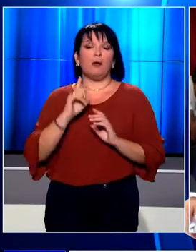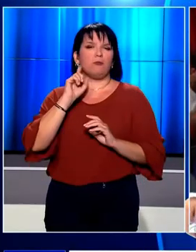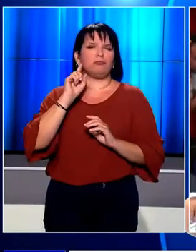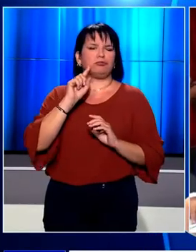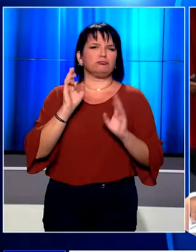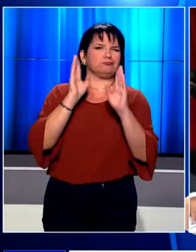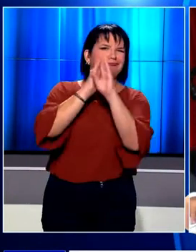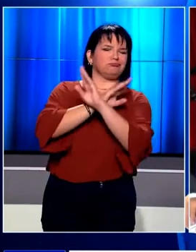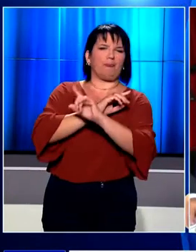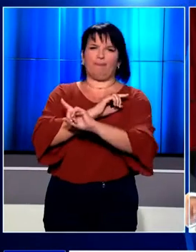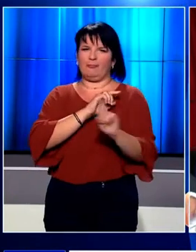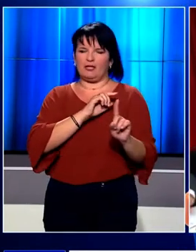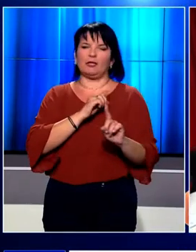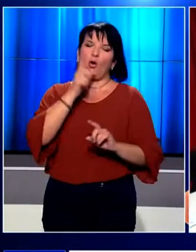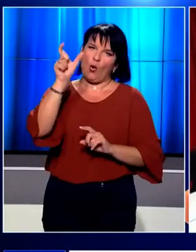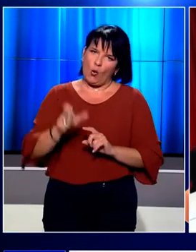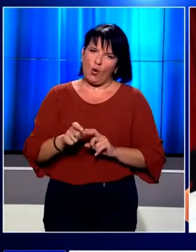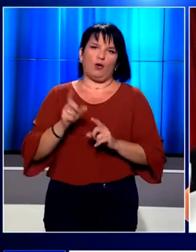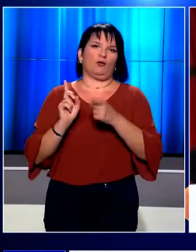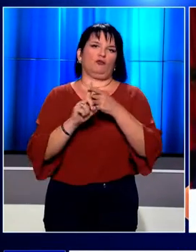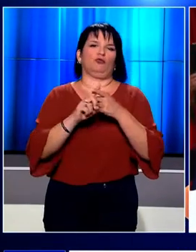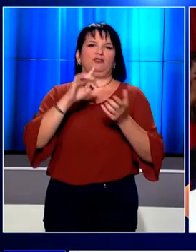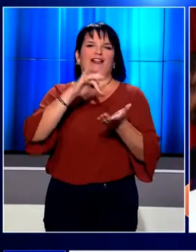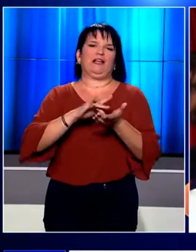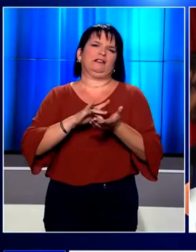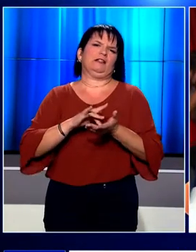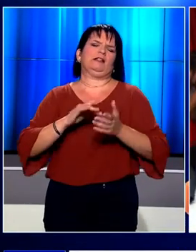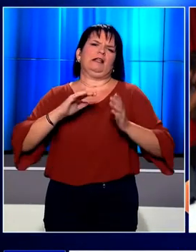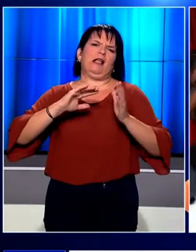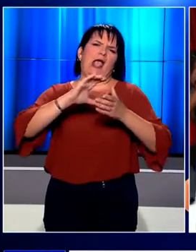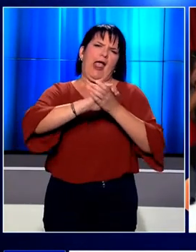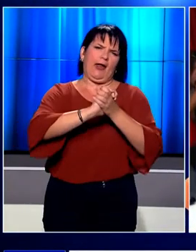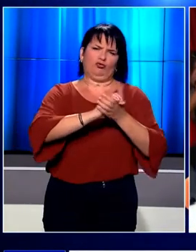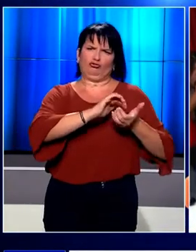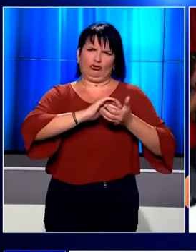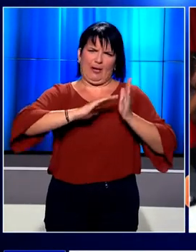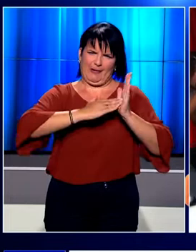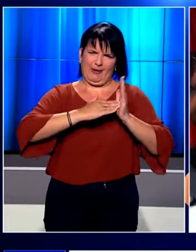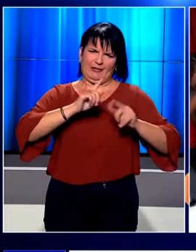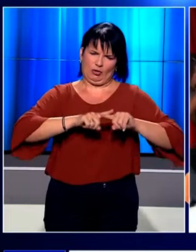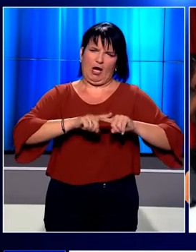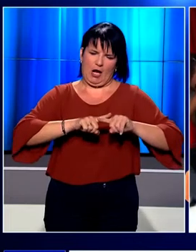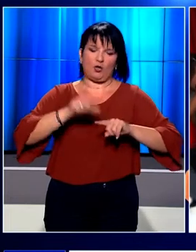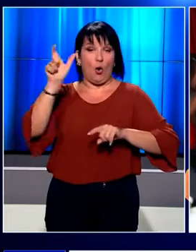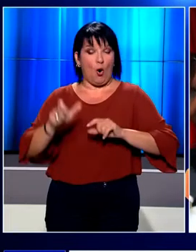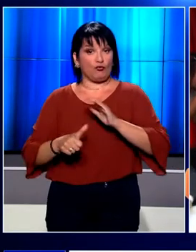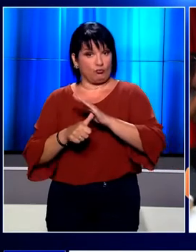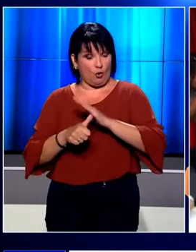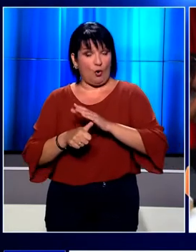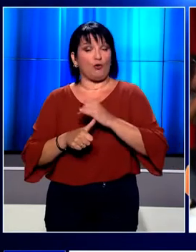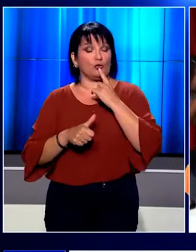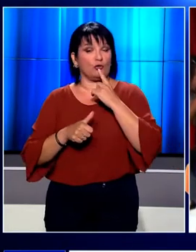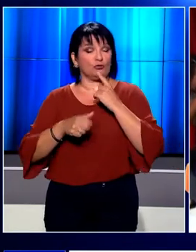παραβλέψουμε. Ανέφερε κατά τη συνάντησή του με την Κεντρική Ένωση Επιμελητηρίων Ελλάδος ο πρόεδρος του ΣΥΡΙΖΑ ο οποίος το πρωί